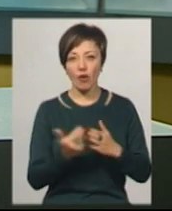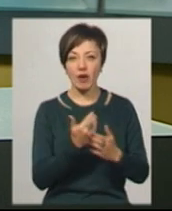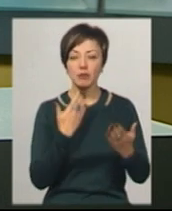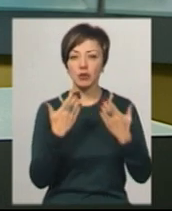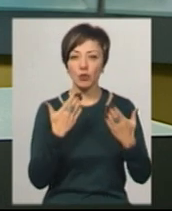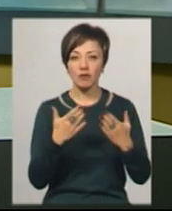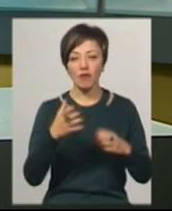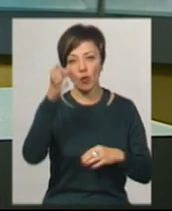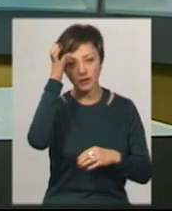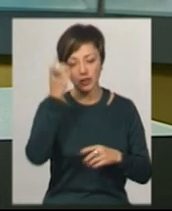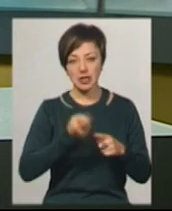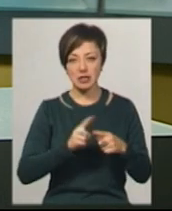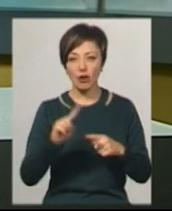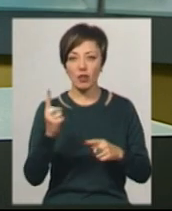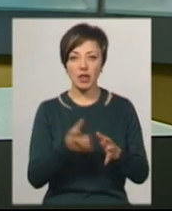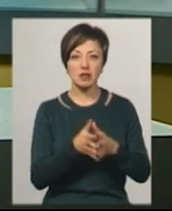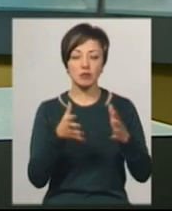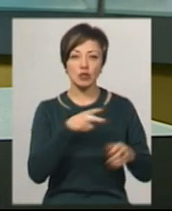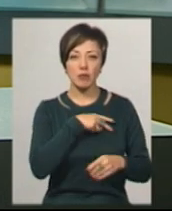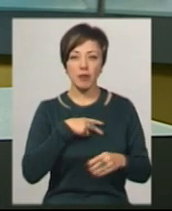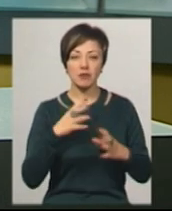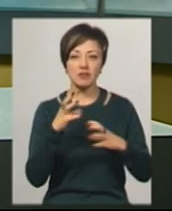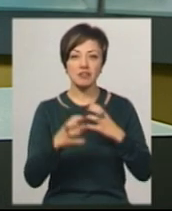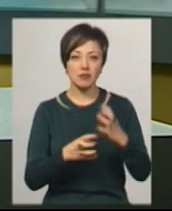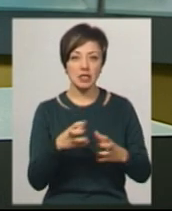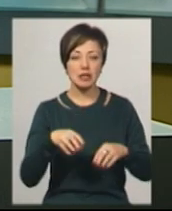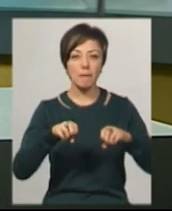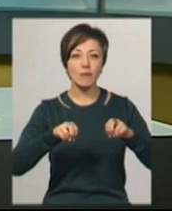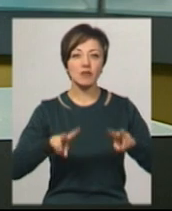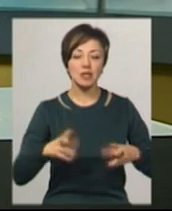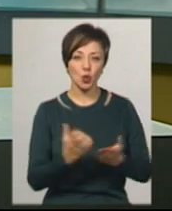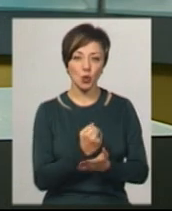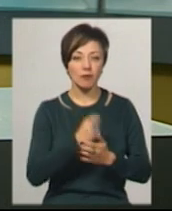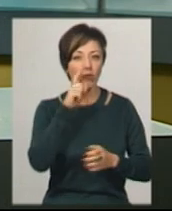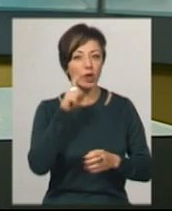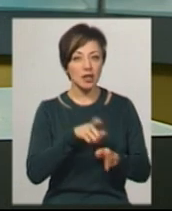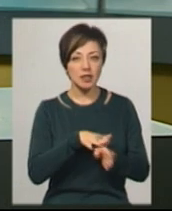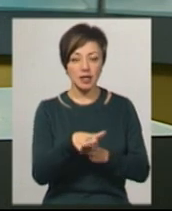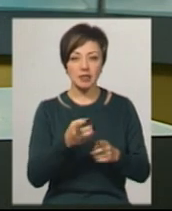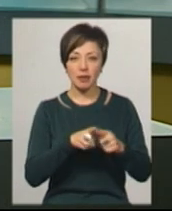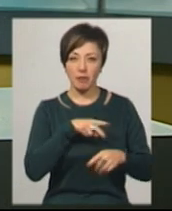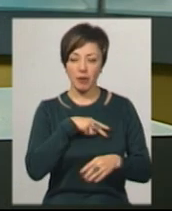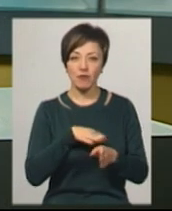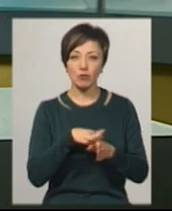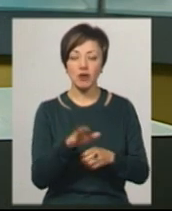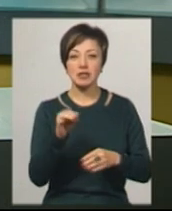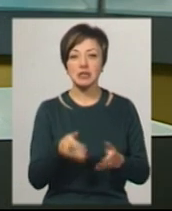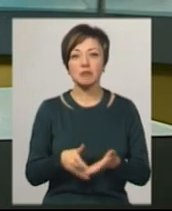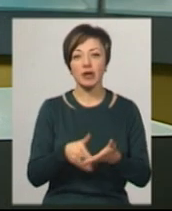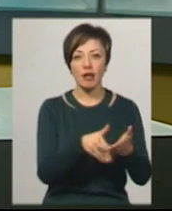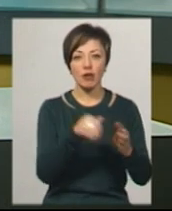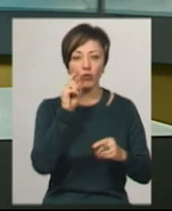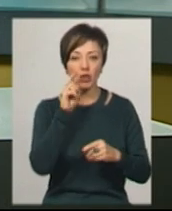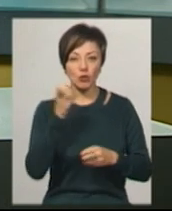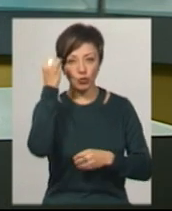підходи в освіті. Це одна з найбільших премій у світі за професійні досягнення. В Україні реалізація премії відбуватиметься за сприяння